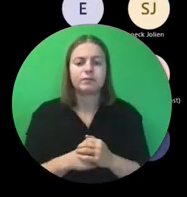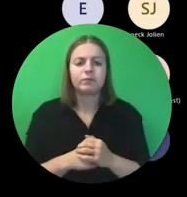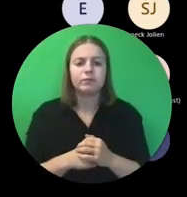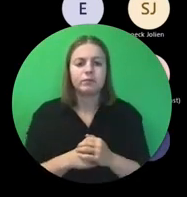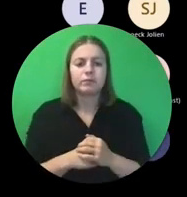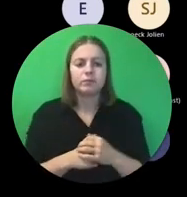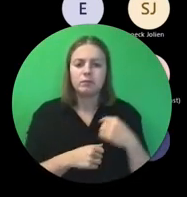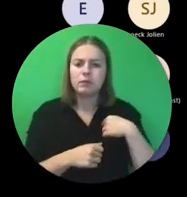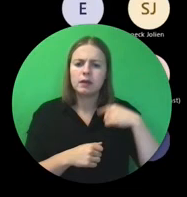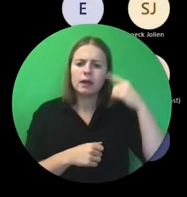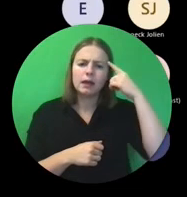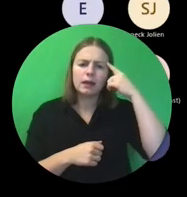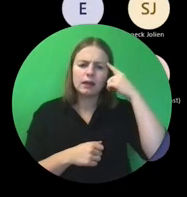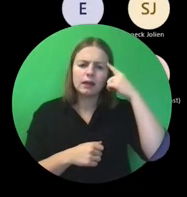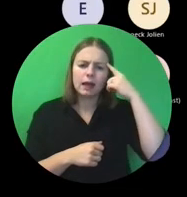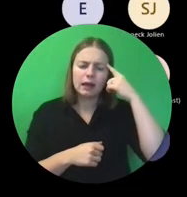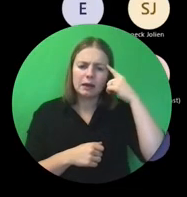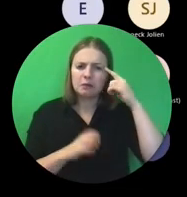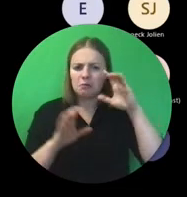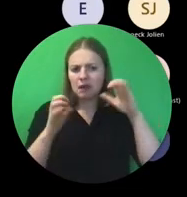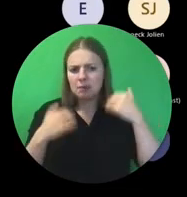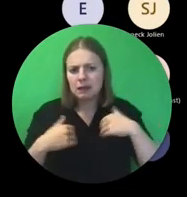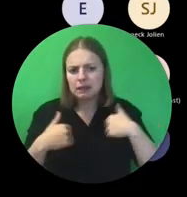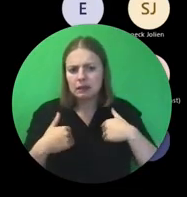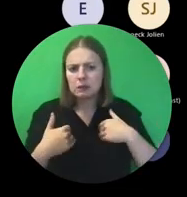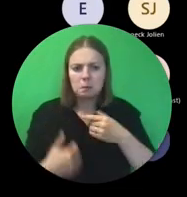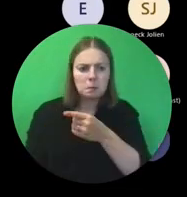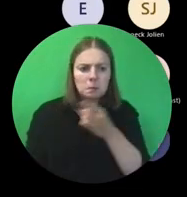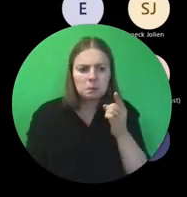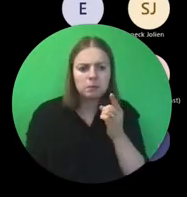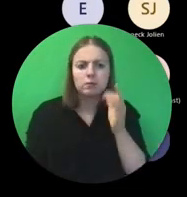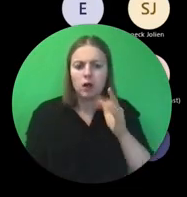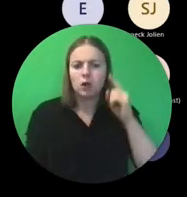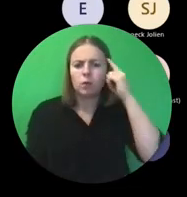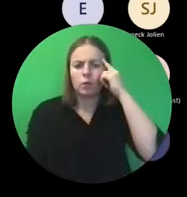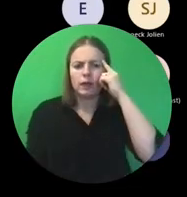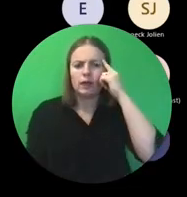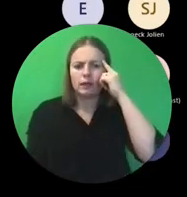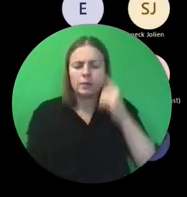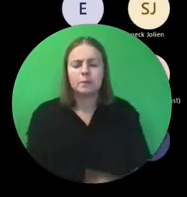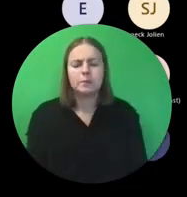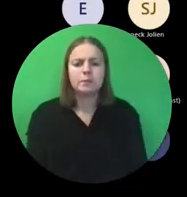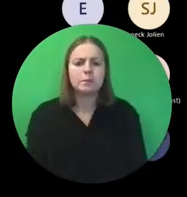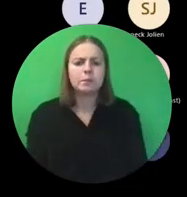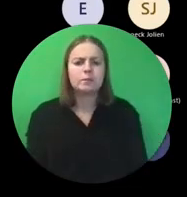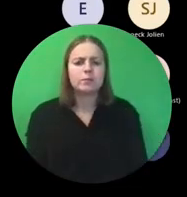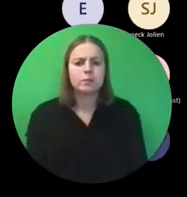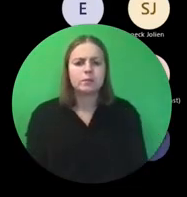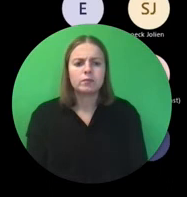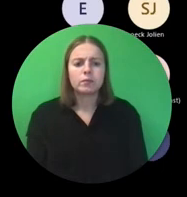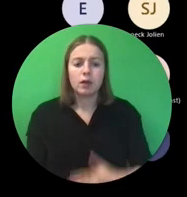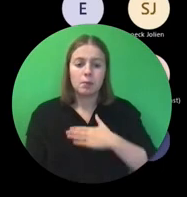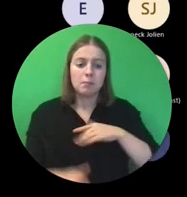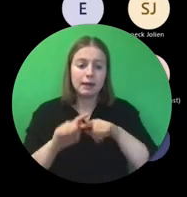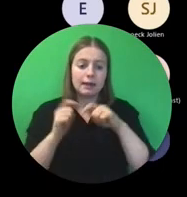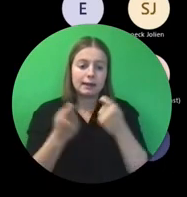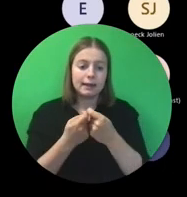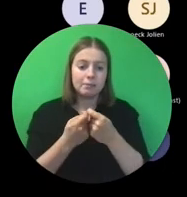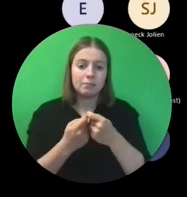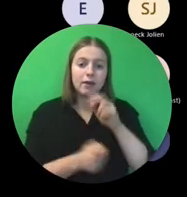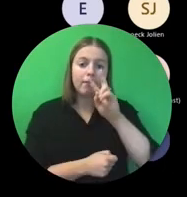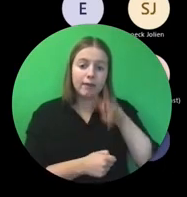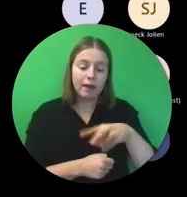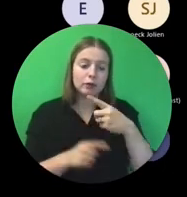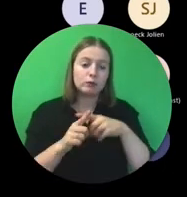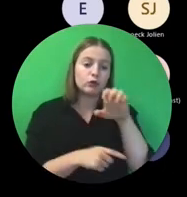Ik denk dat jullie, veel aan onder jullie, dat misschien ondertussen al weten. Dus mijn team, Team Vlaamse en